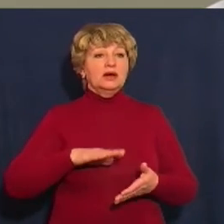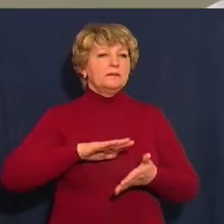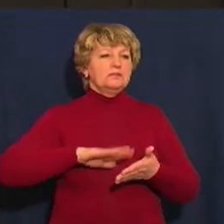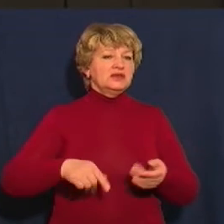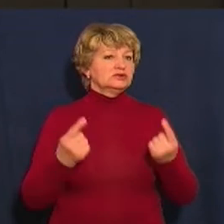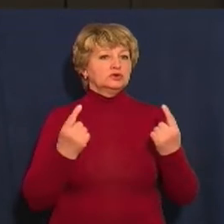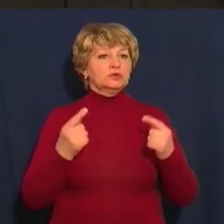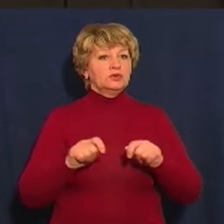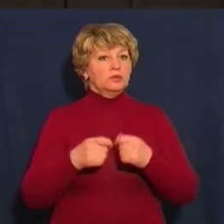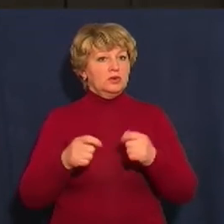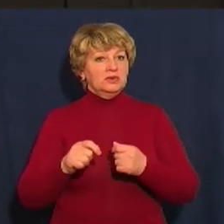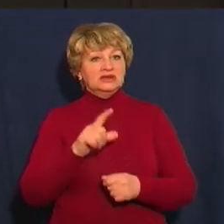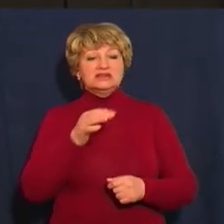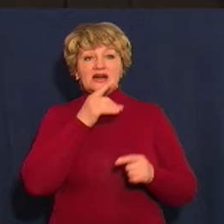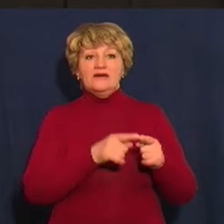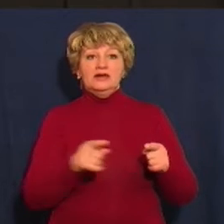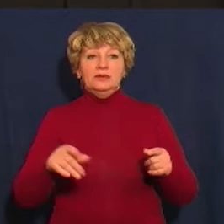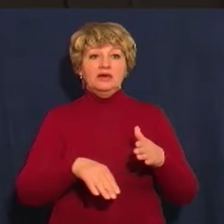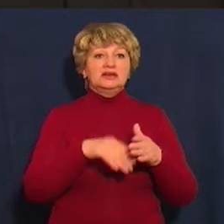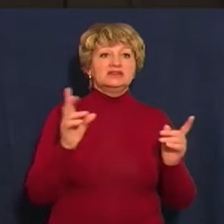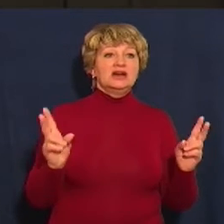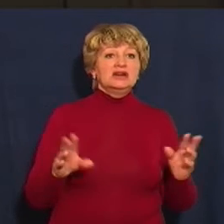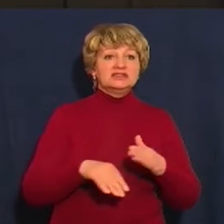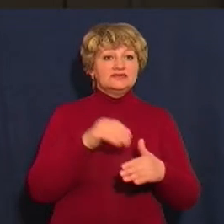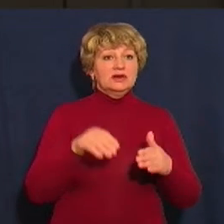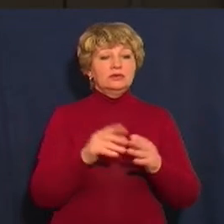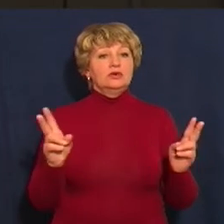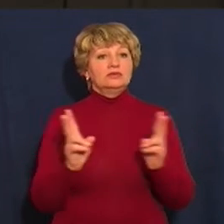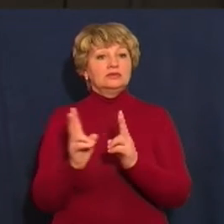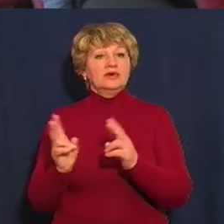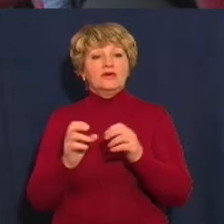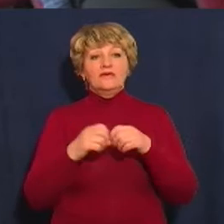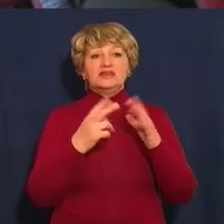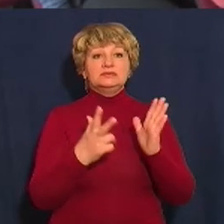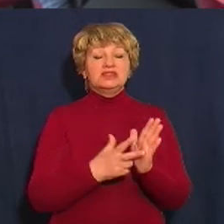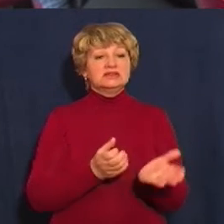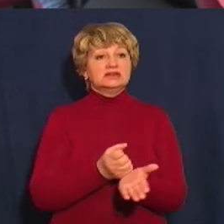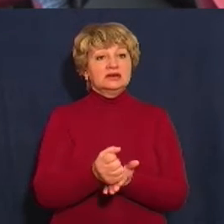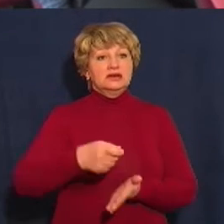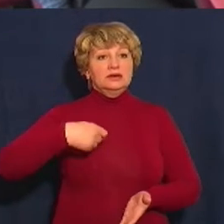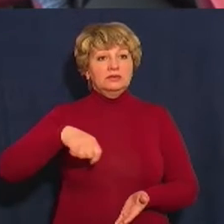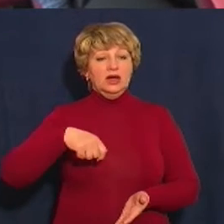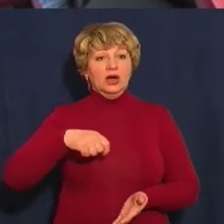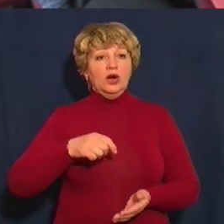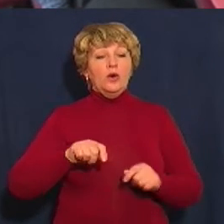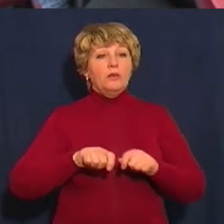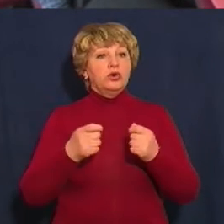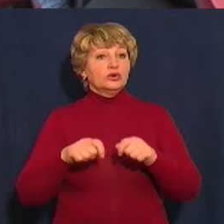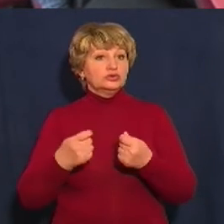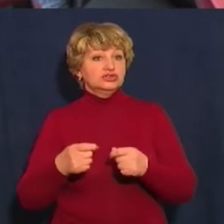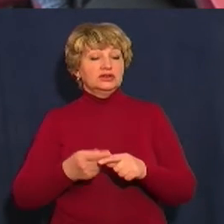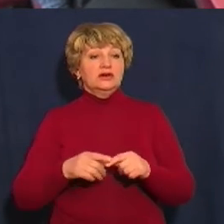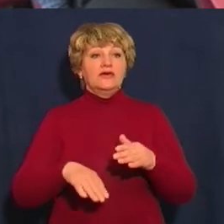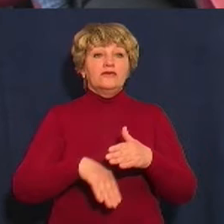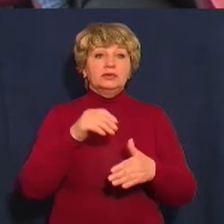порушень. За її часи з виборцями зустрілися 18 кандидатів у президенти. Порушень у роботі виборчих комісій представники